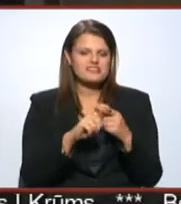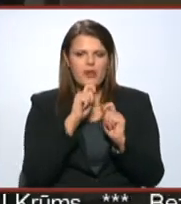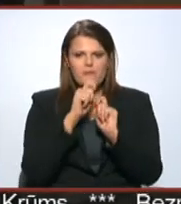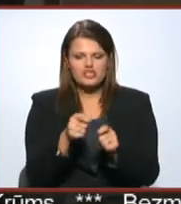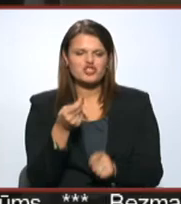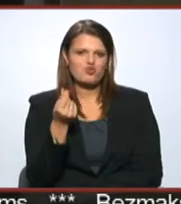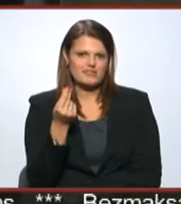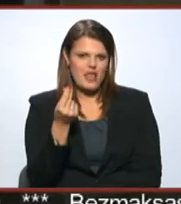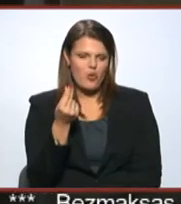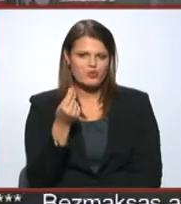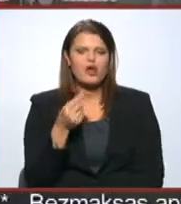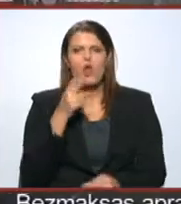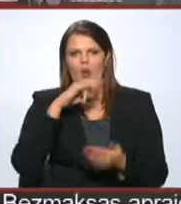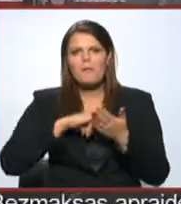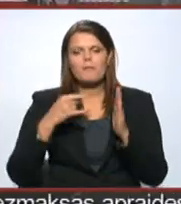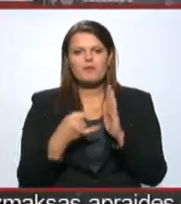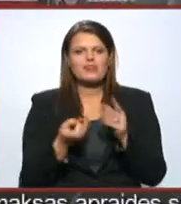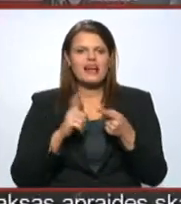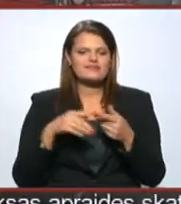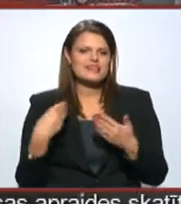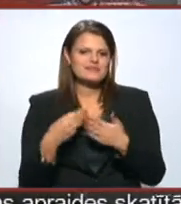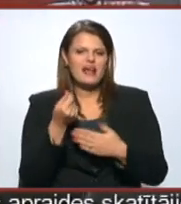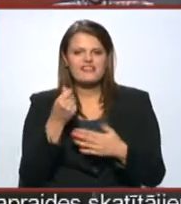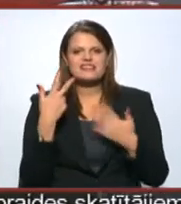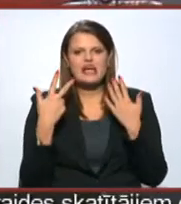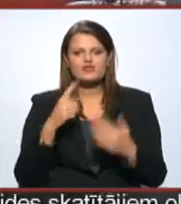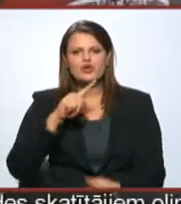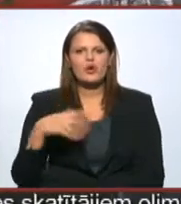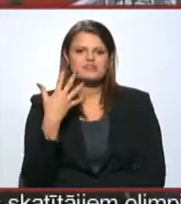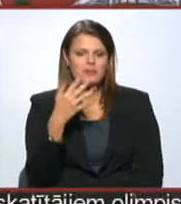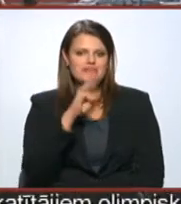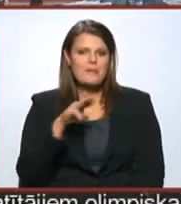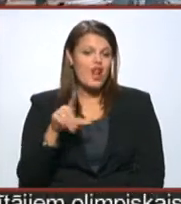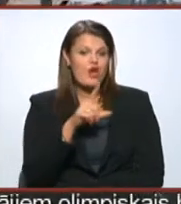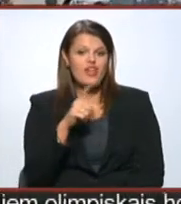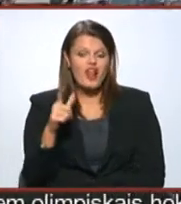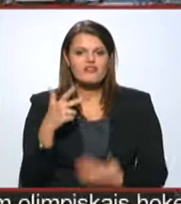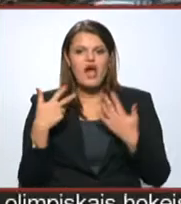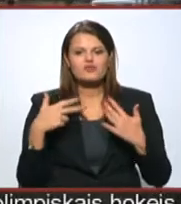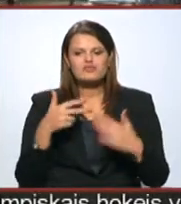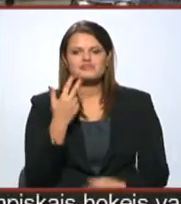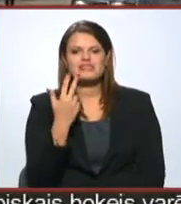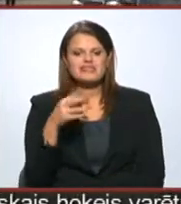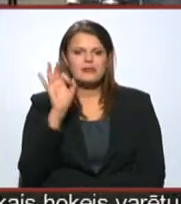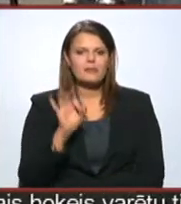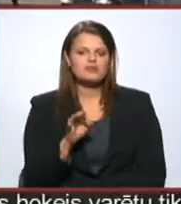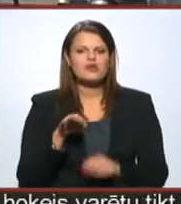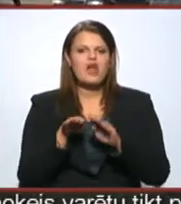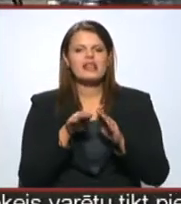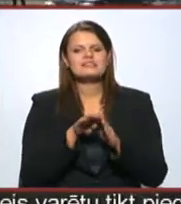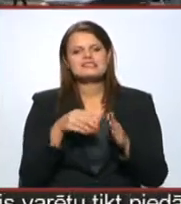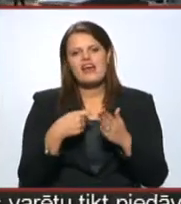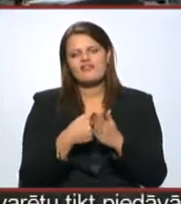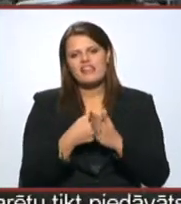piešķirtos līdzekļus. No projekta attiecināmajām izmaksām gan arī 8,5 miljoniem latu, 83% līdzfinansē